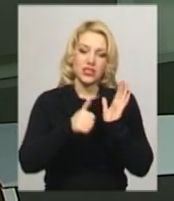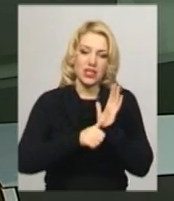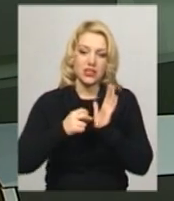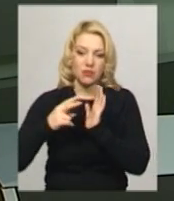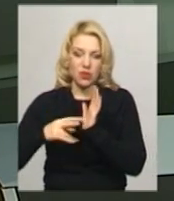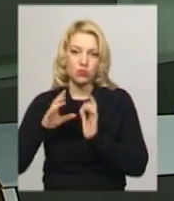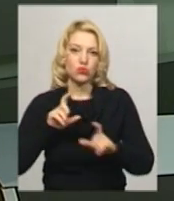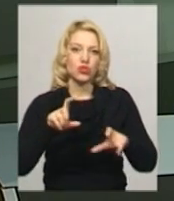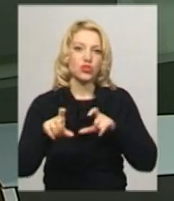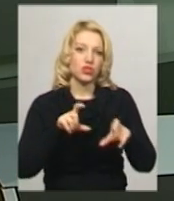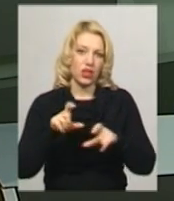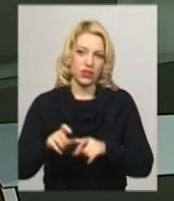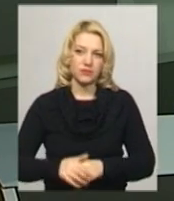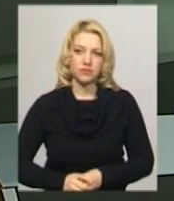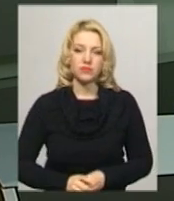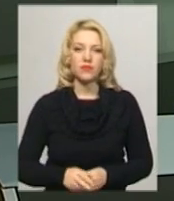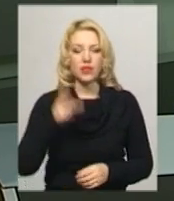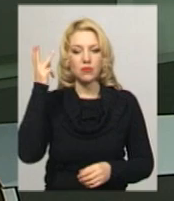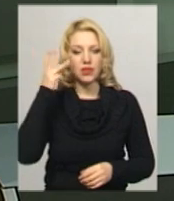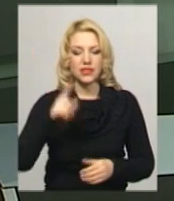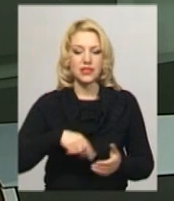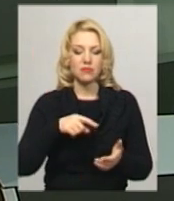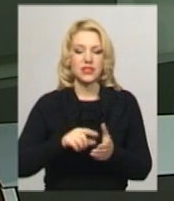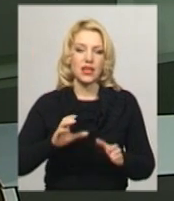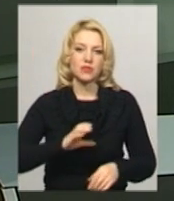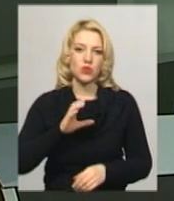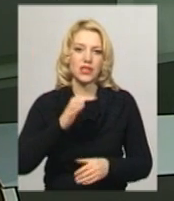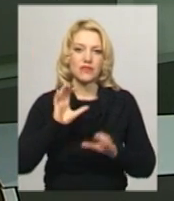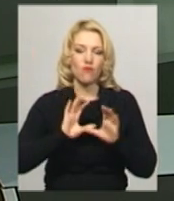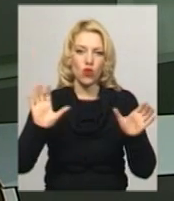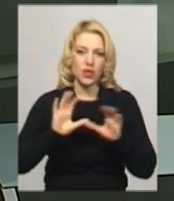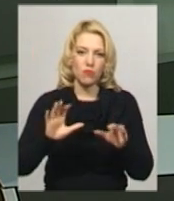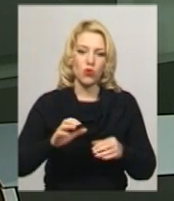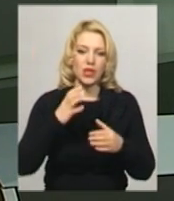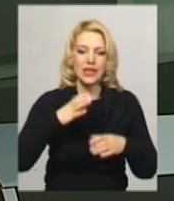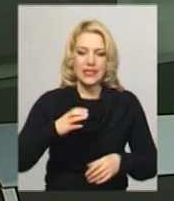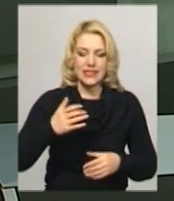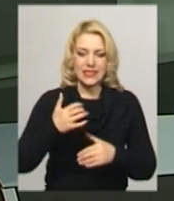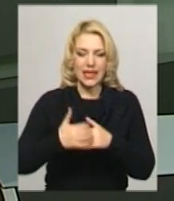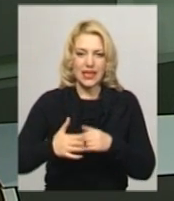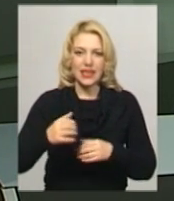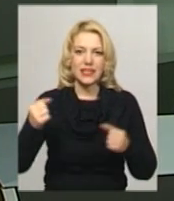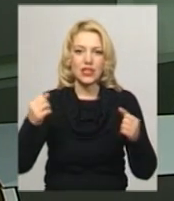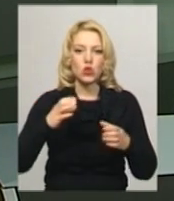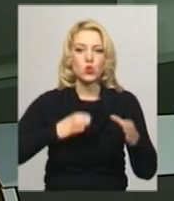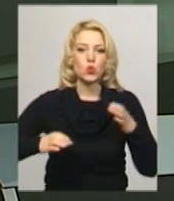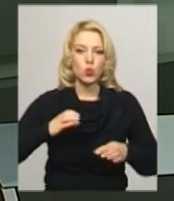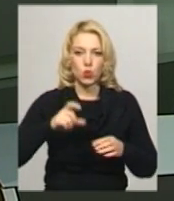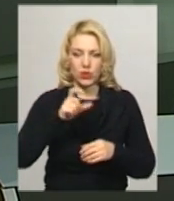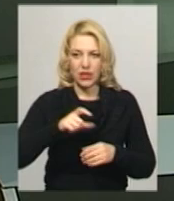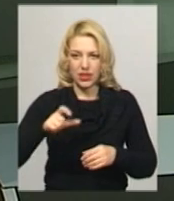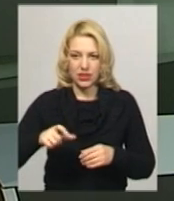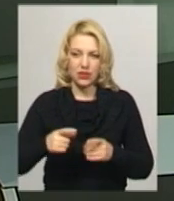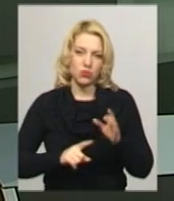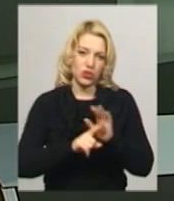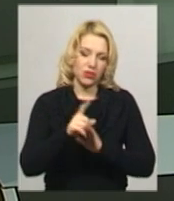з шахів. Хмельницька міська спартакеада з волейболу серед студентів вищів 3-4 рівня в акредитації розпочалися у Хмельницькому